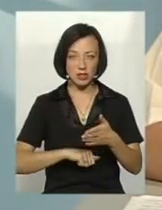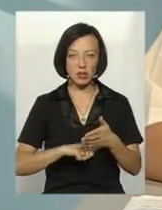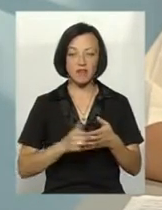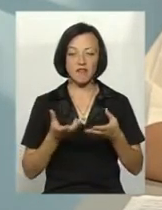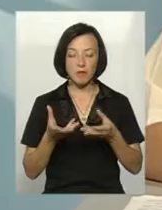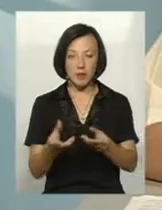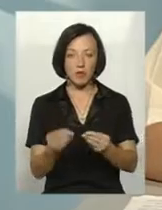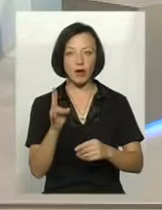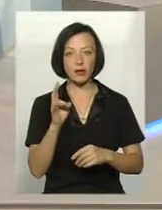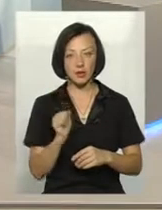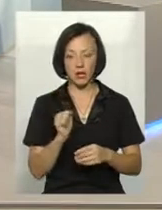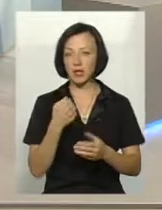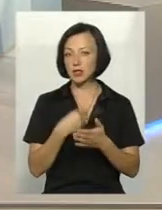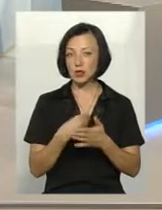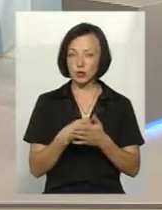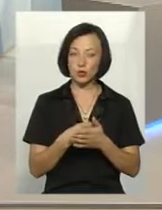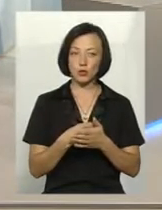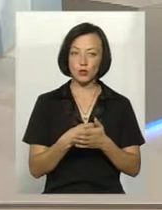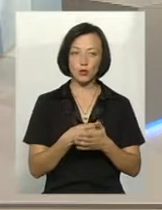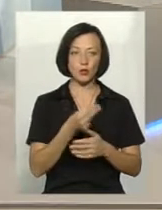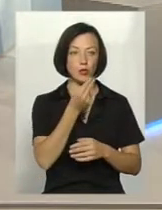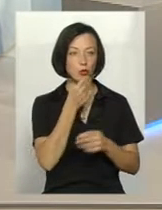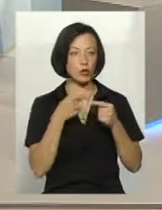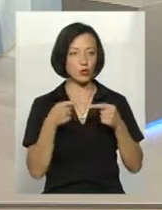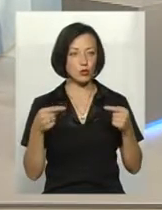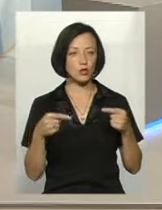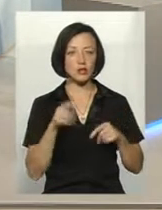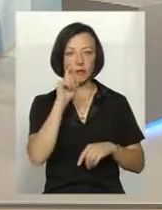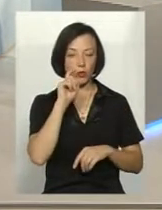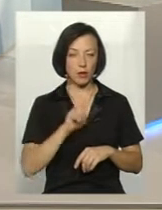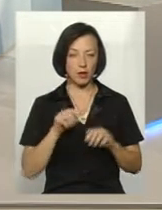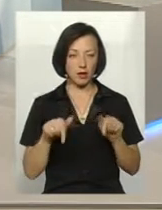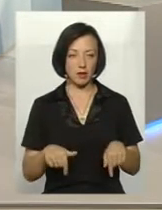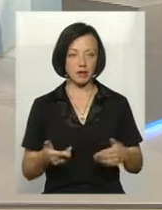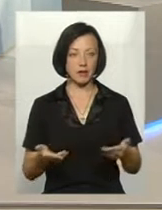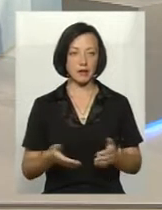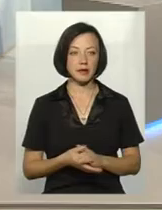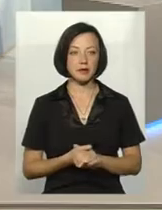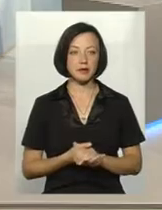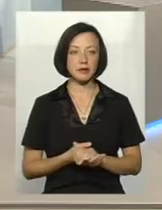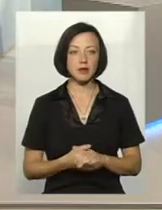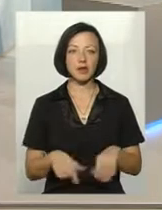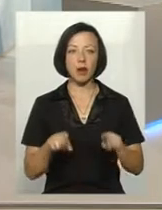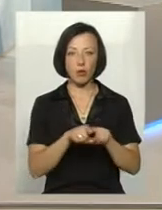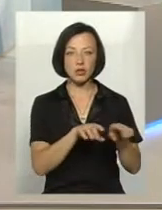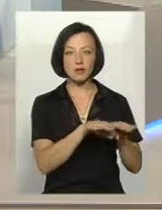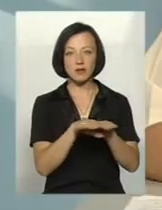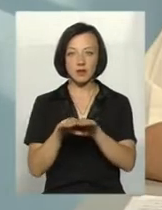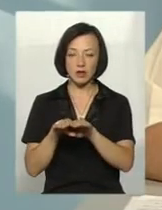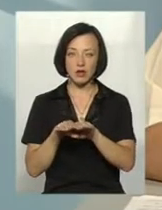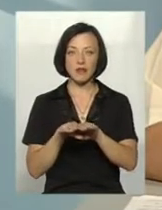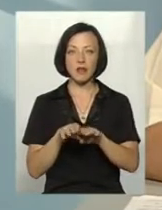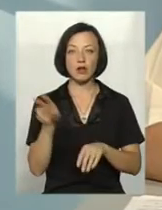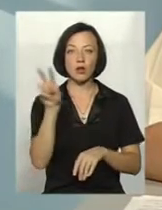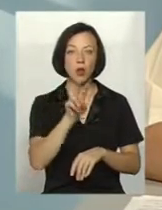впливають на ціну продукції в Україні. Ну, залежно також від курсу валюти. Так само,